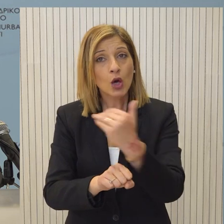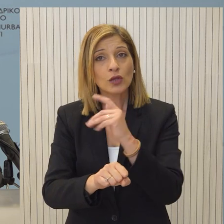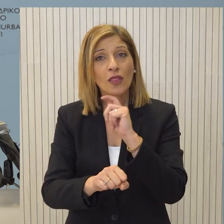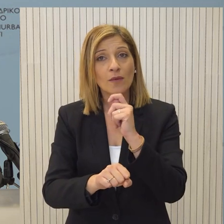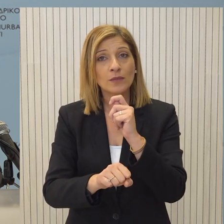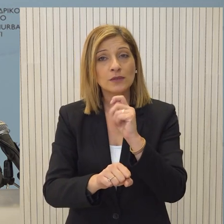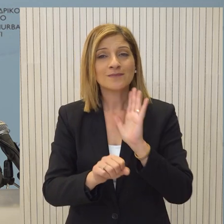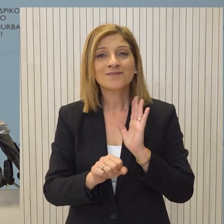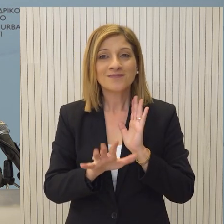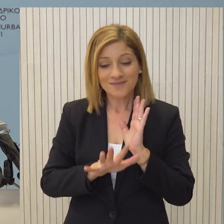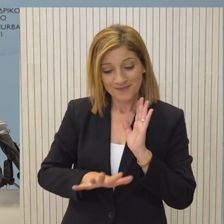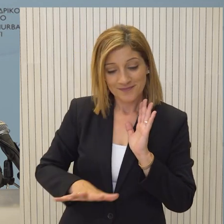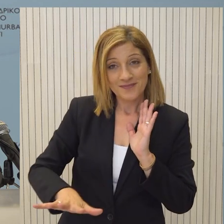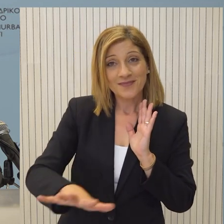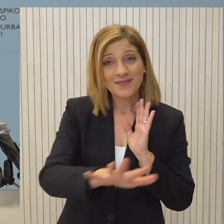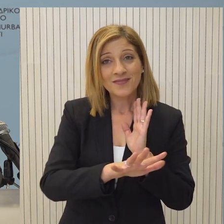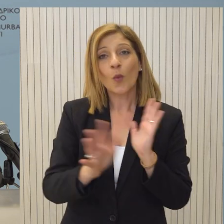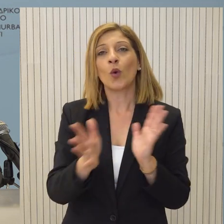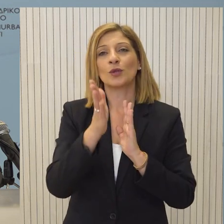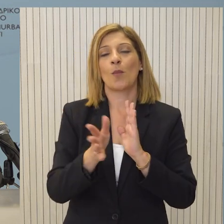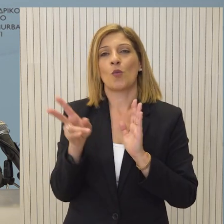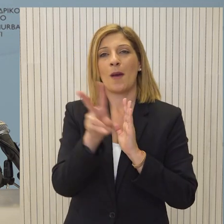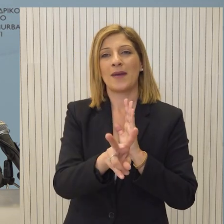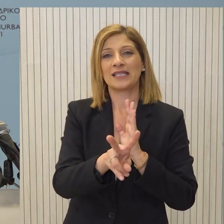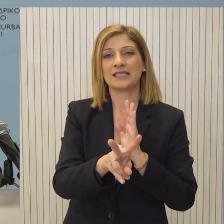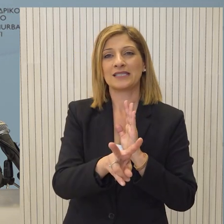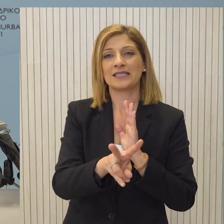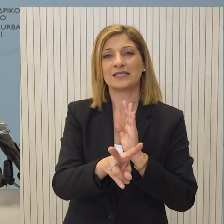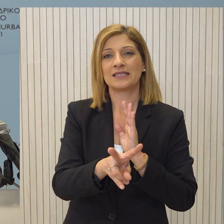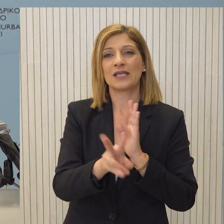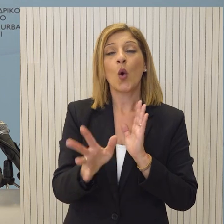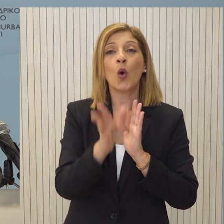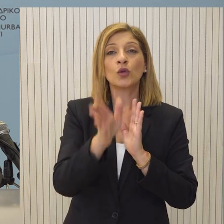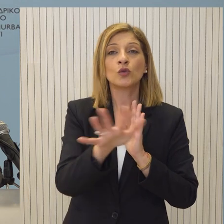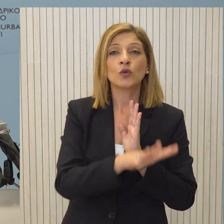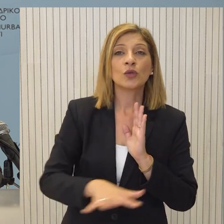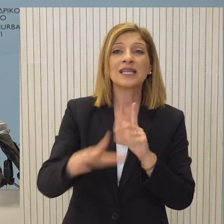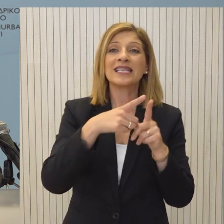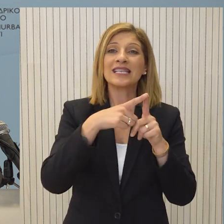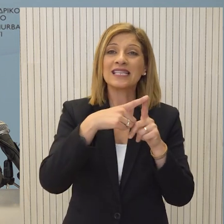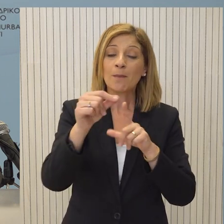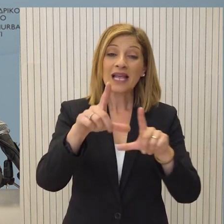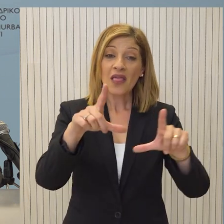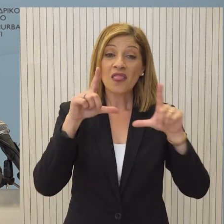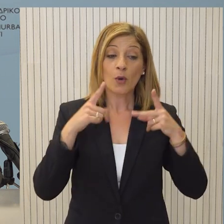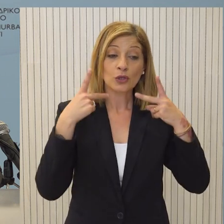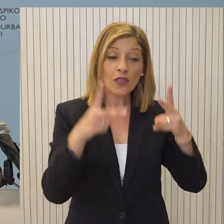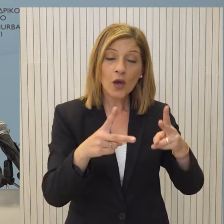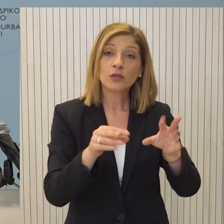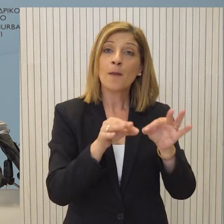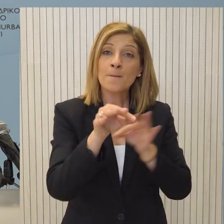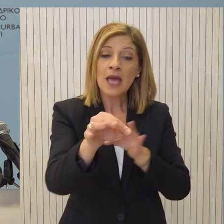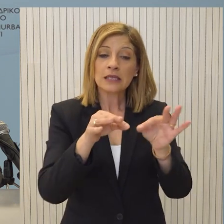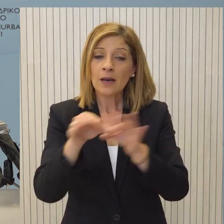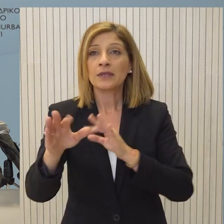Στην επικράτεια εδώ που μπορούμε και εκεί που ασκείται σε επιρροή της η Κυπριακή Δημοκρατία ναι, λαμβάνονται όλα τα παρέντα